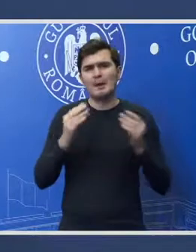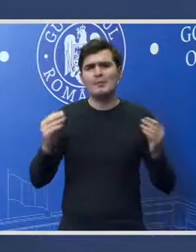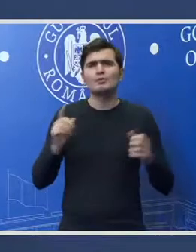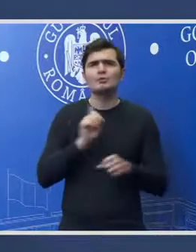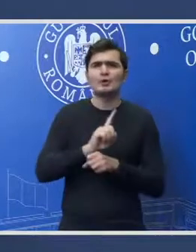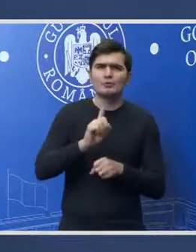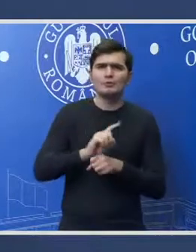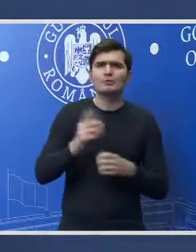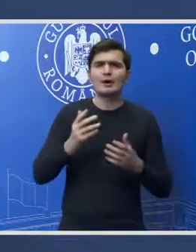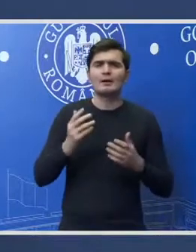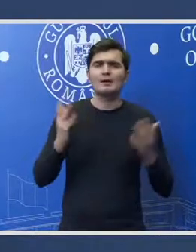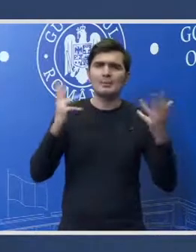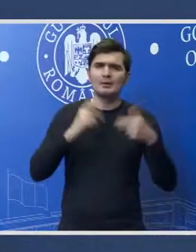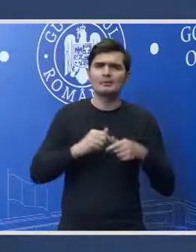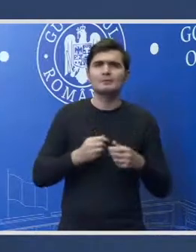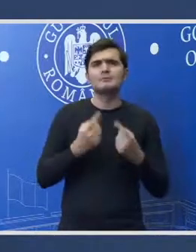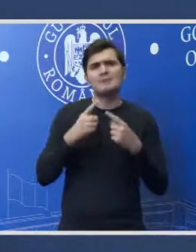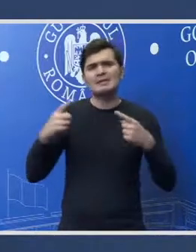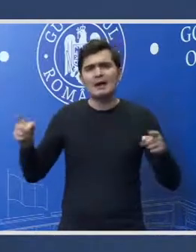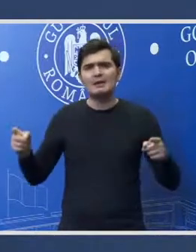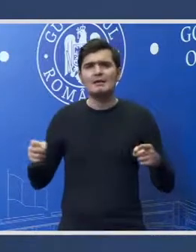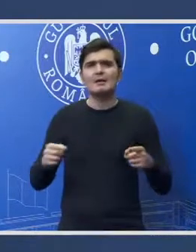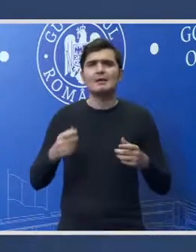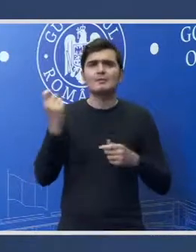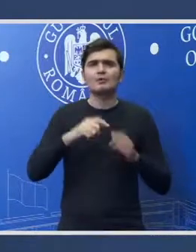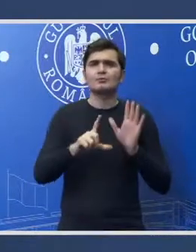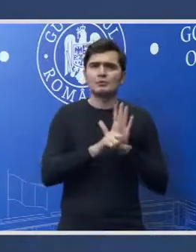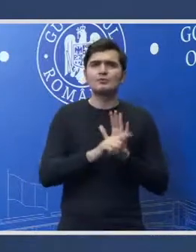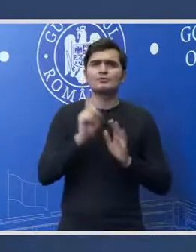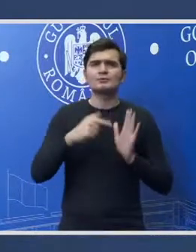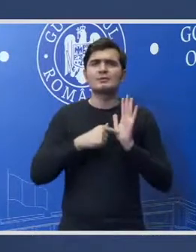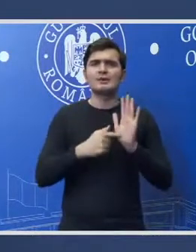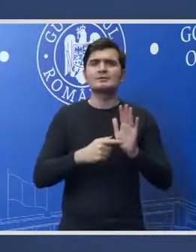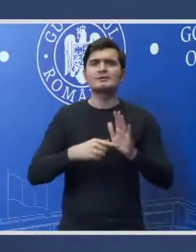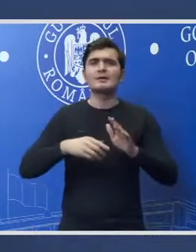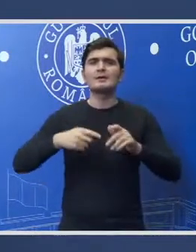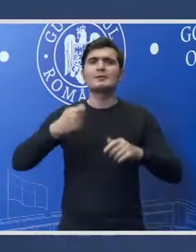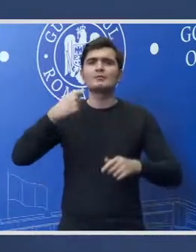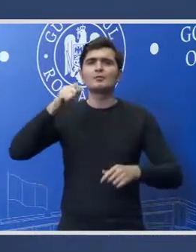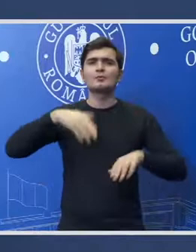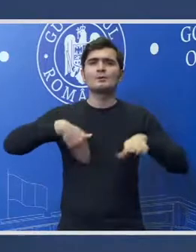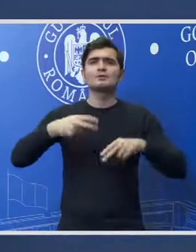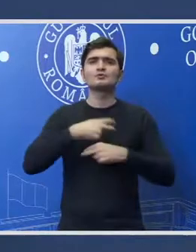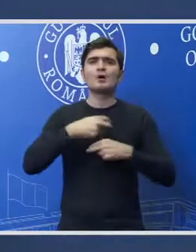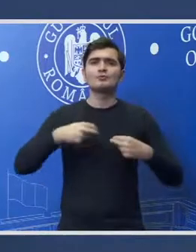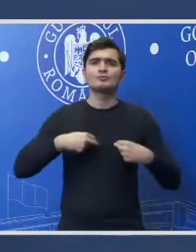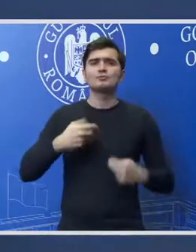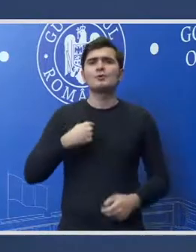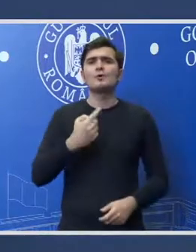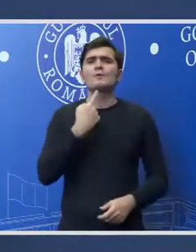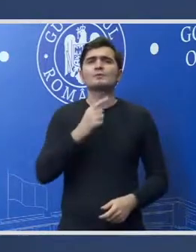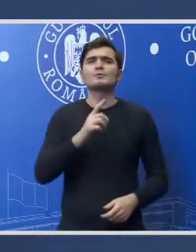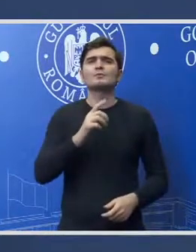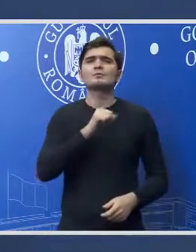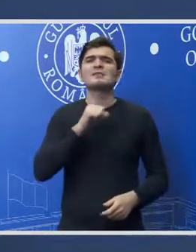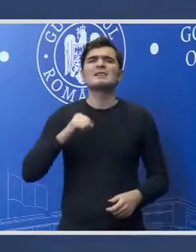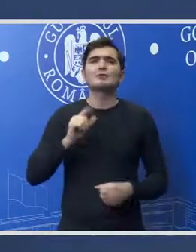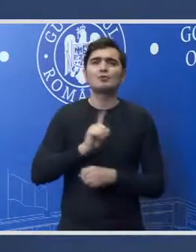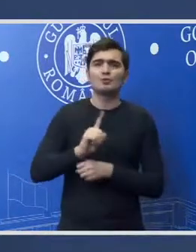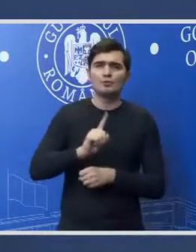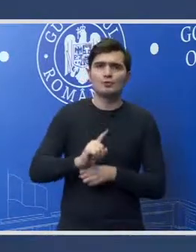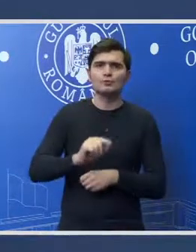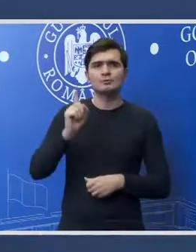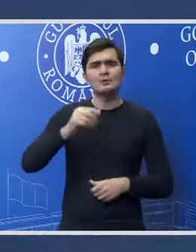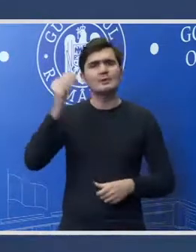acolo detaliile acestui proiect de rege vor fi prezentate de domnul ministru al justiției. Eu pot să vă spun doar un singur lucru ar trebui să-mi aducem aminte că